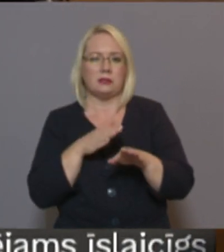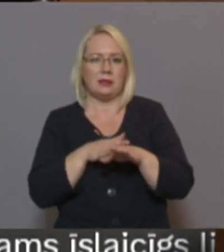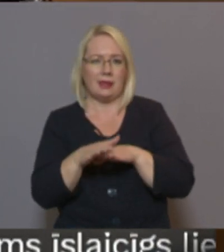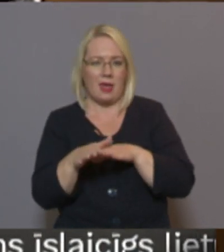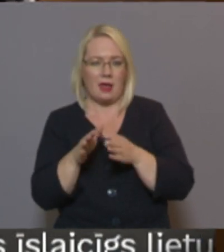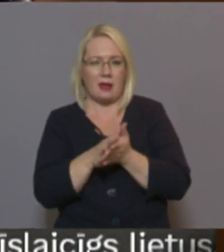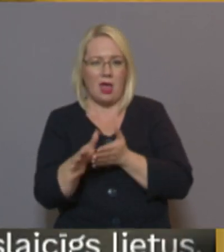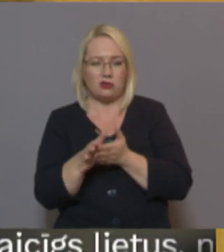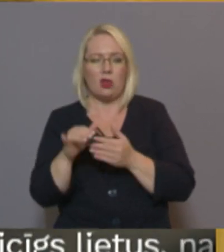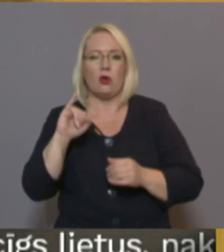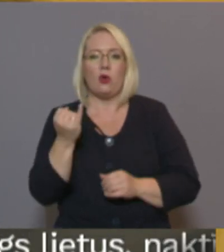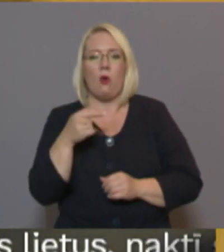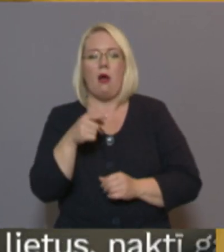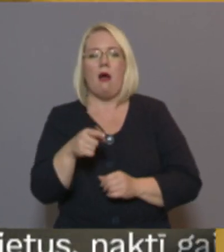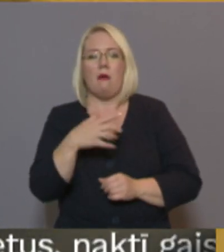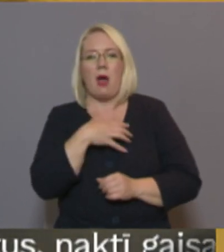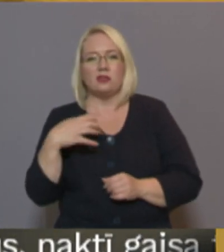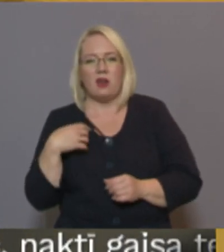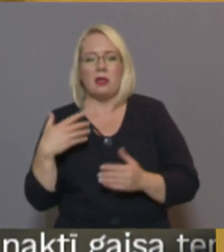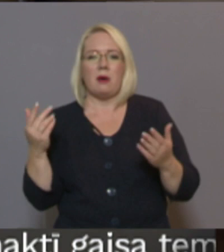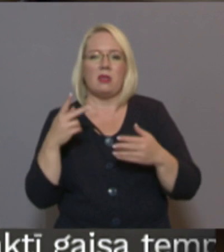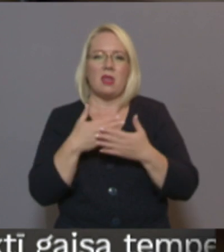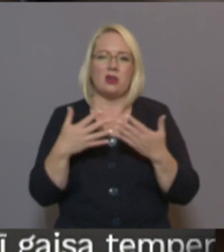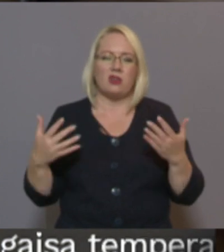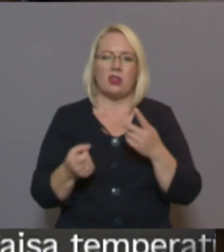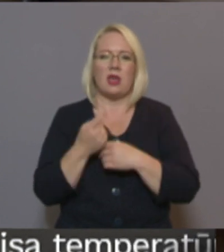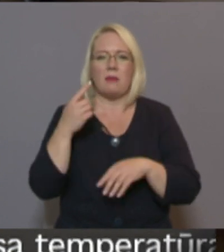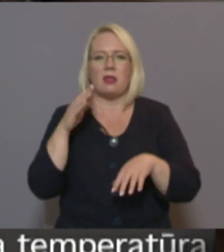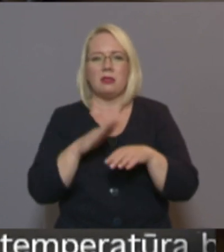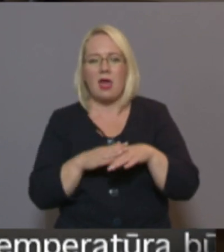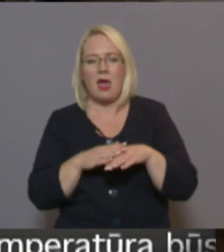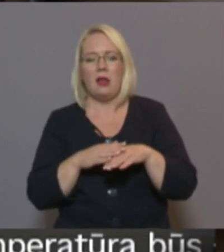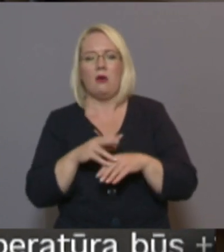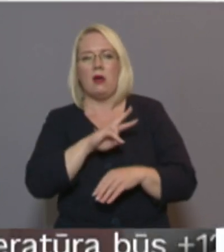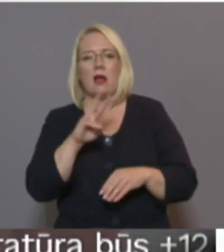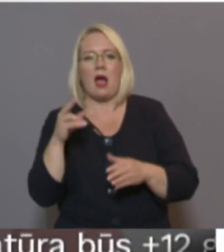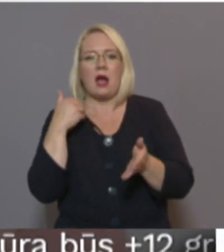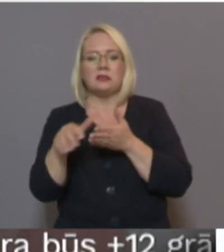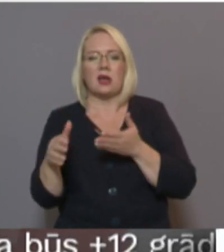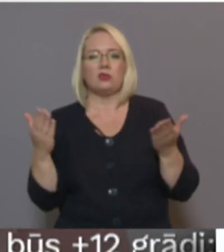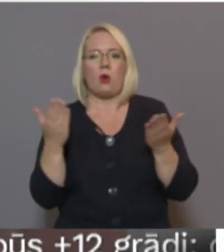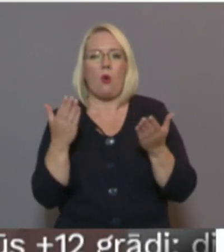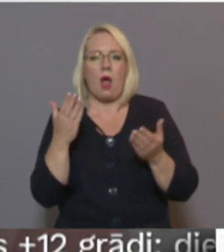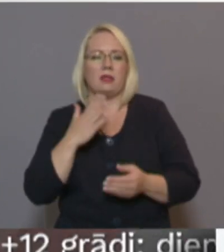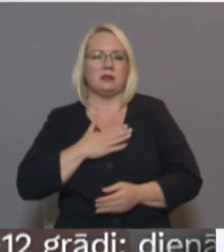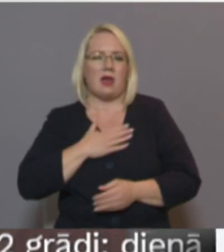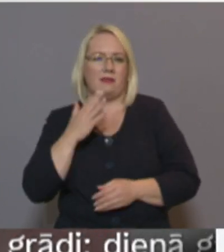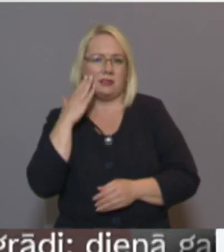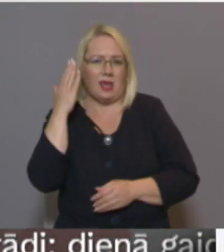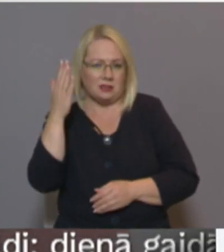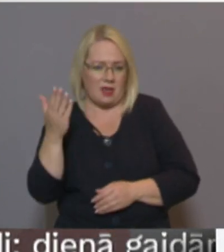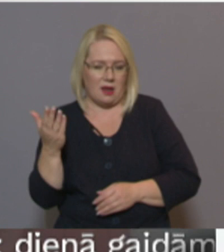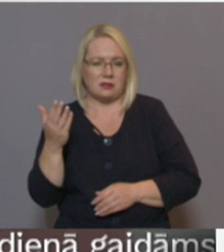situācijas, ka pašvaldībām dažādu iemeslu dēļ atsakās no kādu no savām iecerēm. Tas nozīmē, ka nauda,